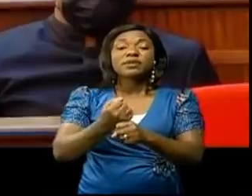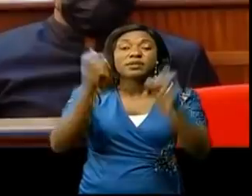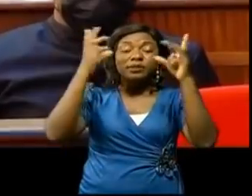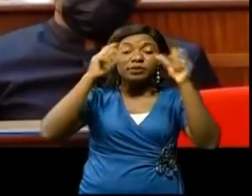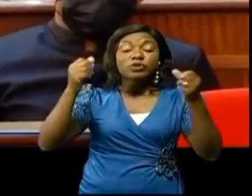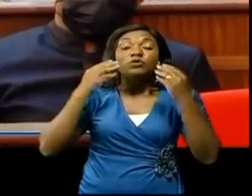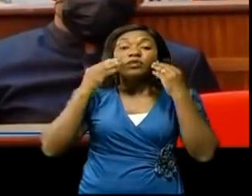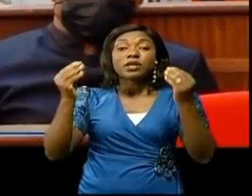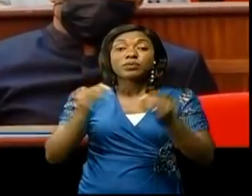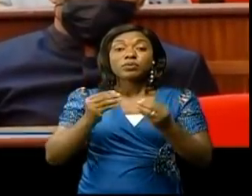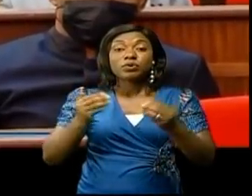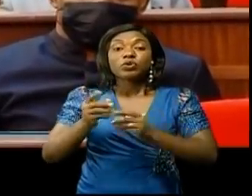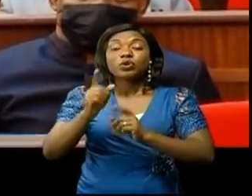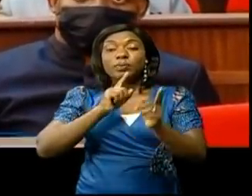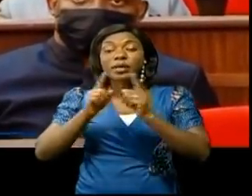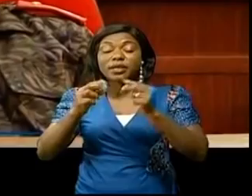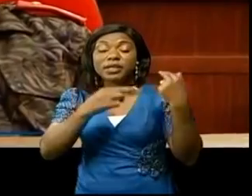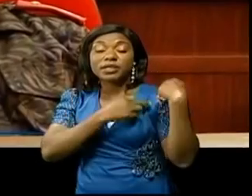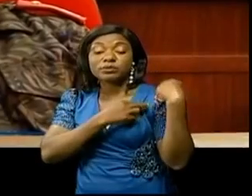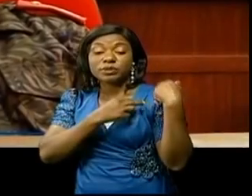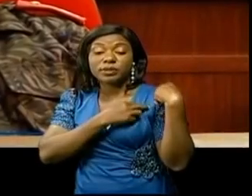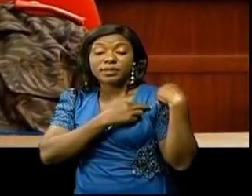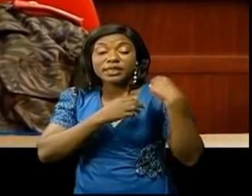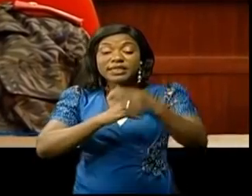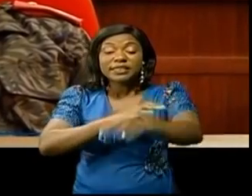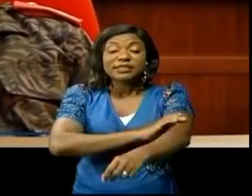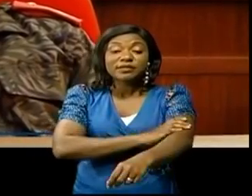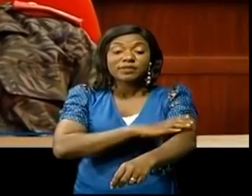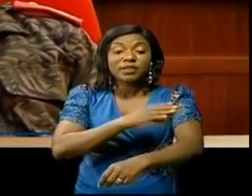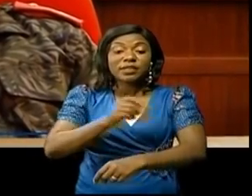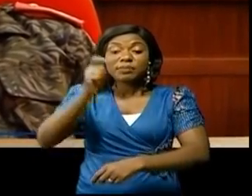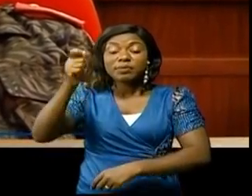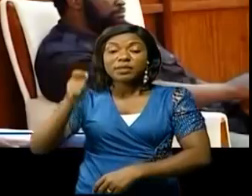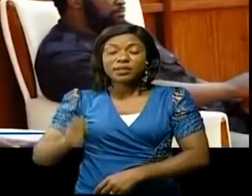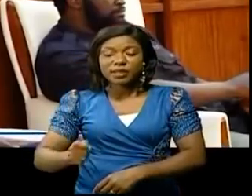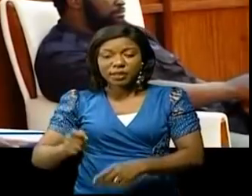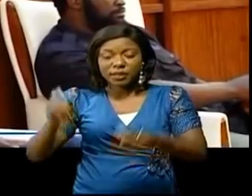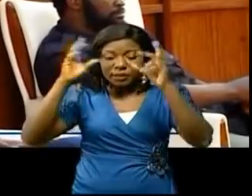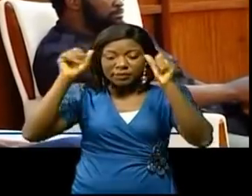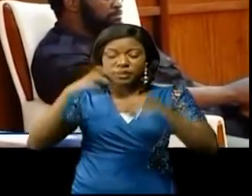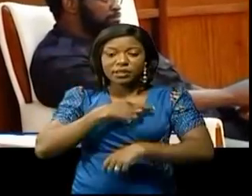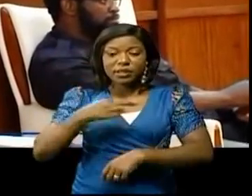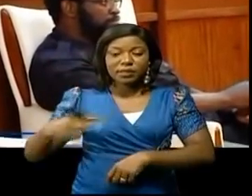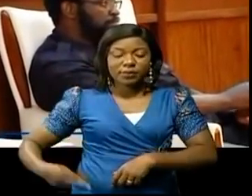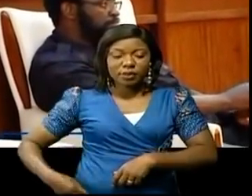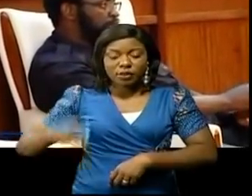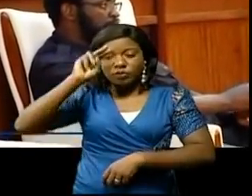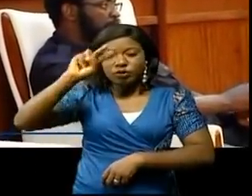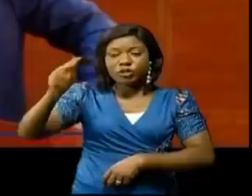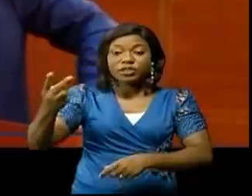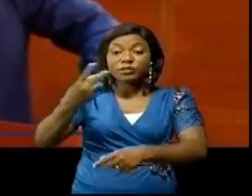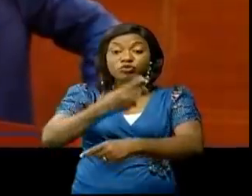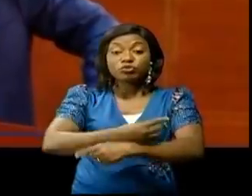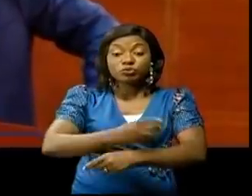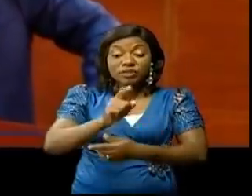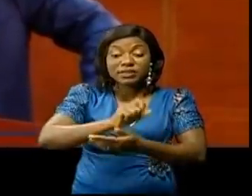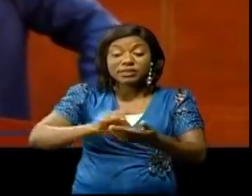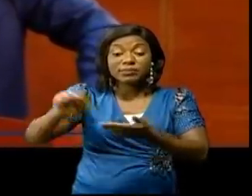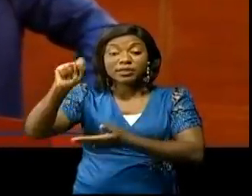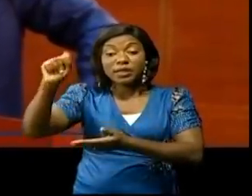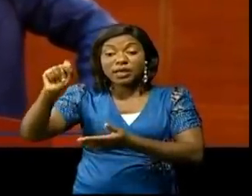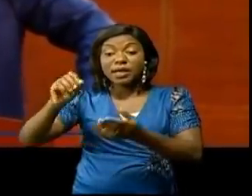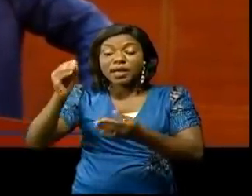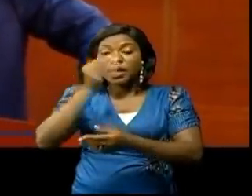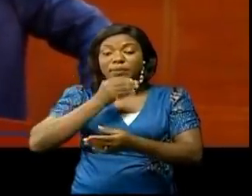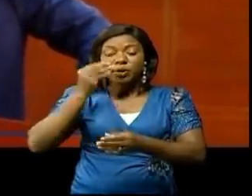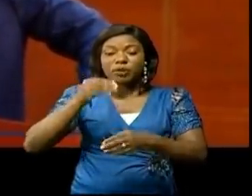auquel se sont livrés les responsables civils et militaires du cabinet du président de la République. Pour ces deuxièmes journées du séminaire, la parole